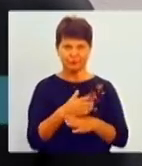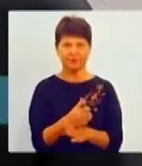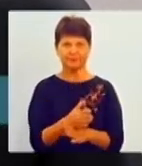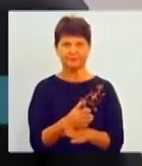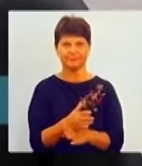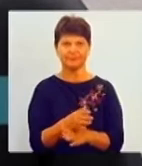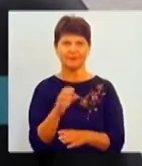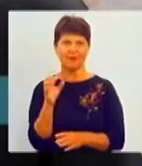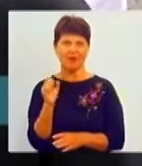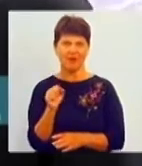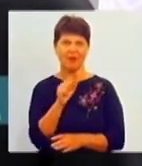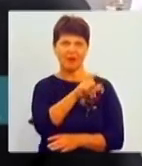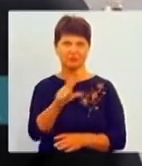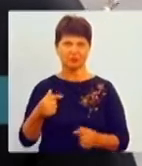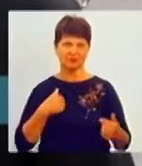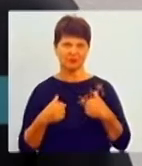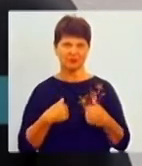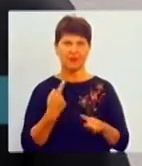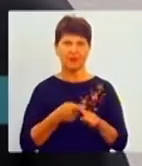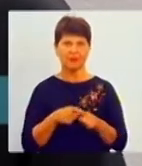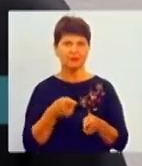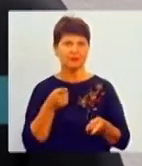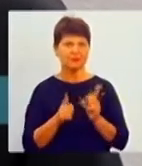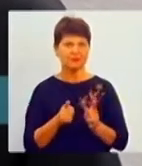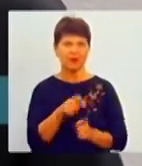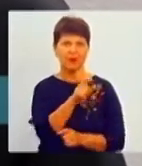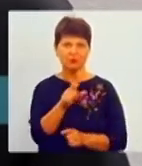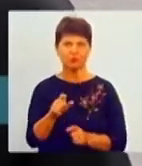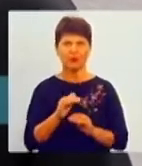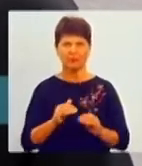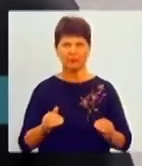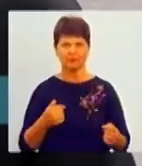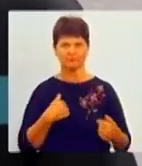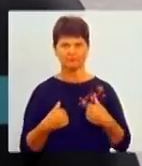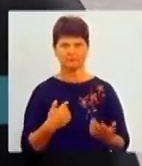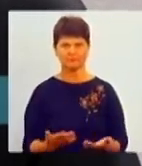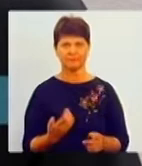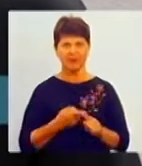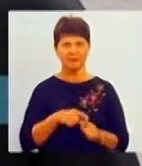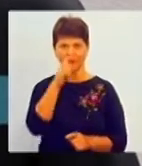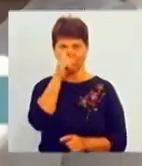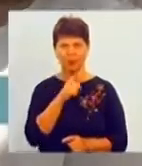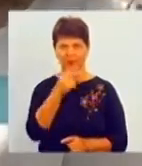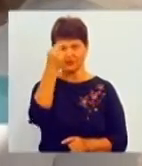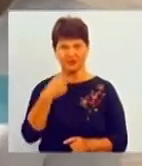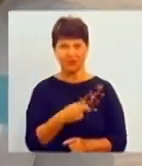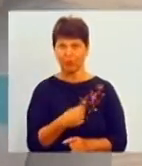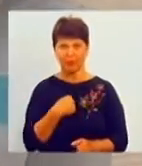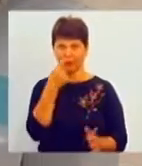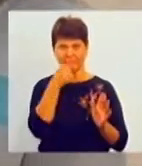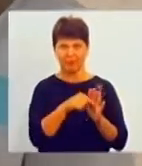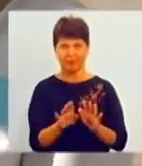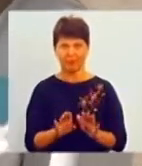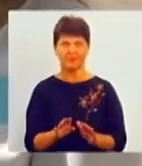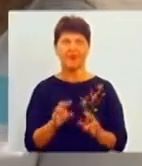А, бідно, інші люди страдають. Ось це, дійсно, люди, діти. Це погано. Слава Богу, я не потрапив. Ой, чесно кажучи,